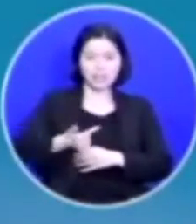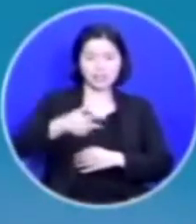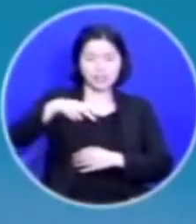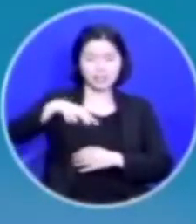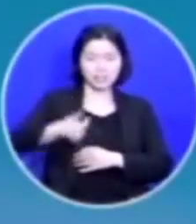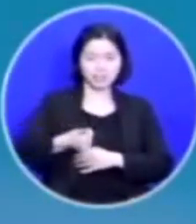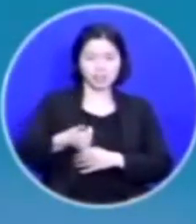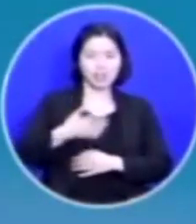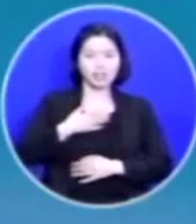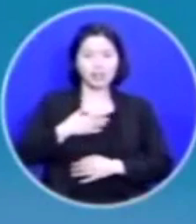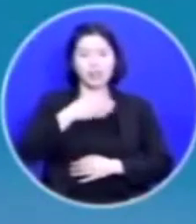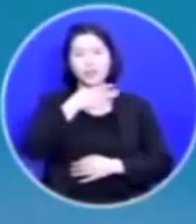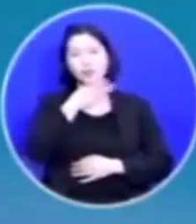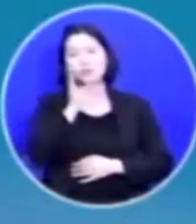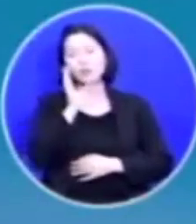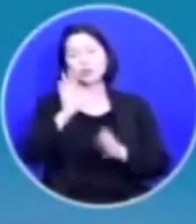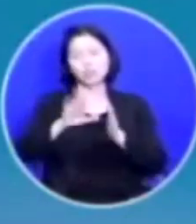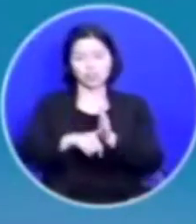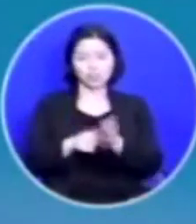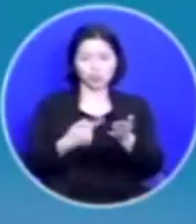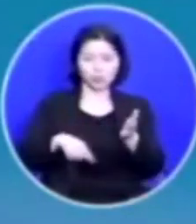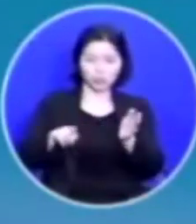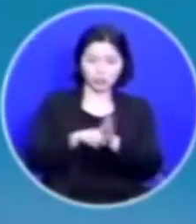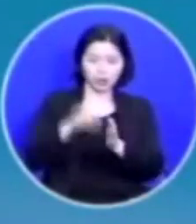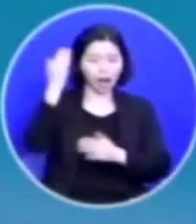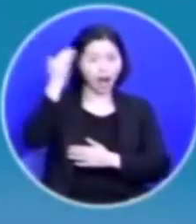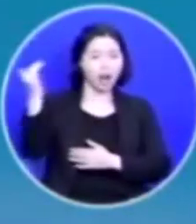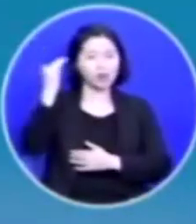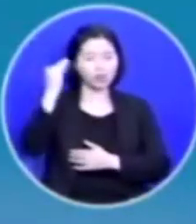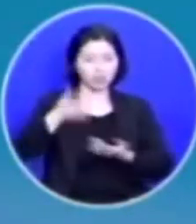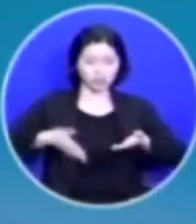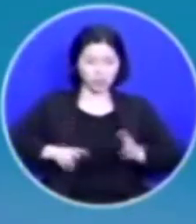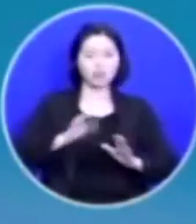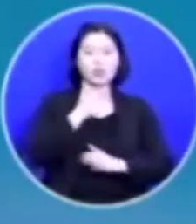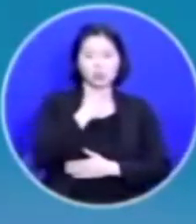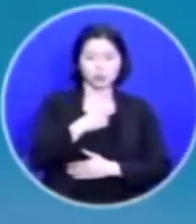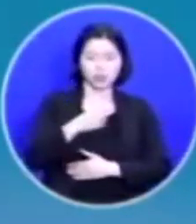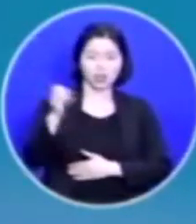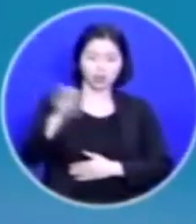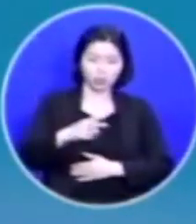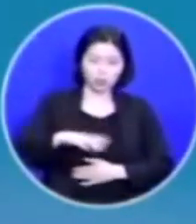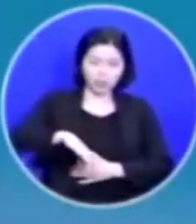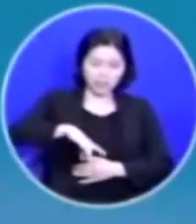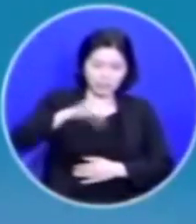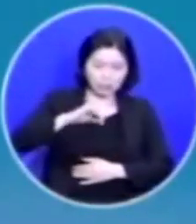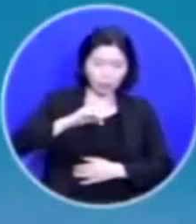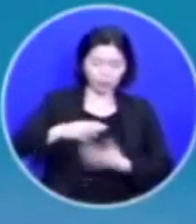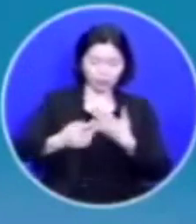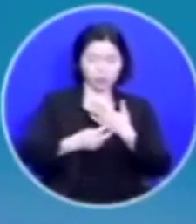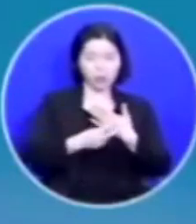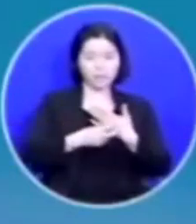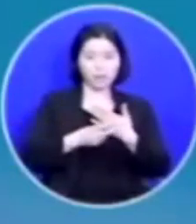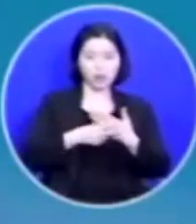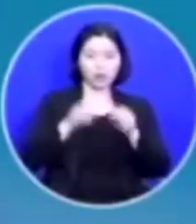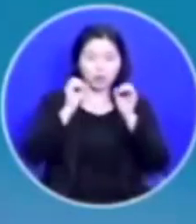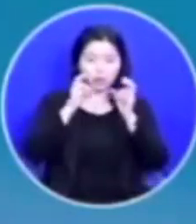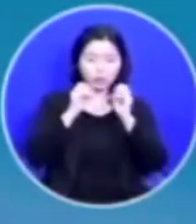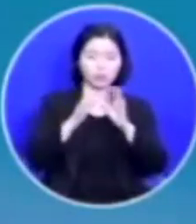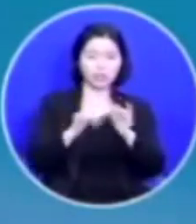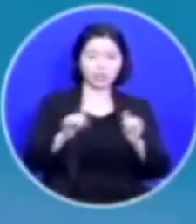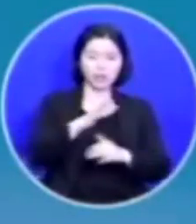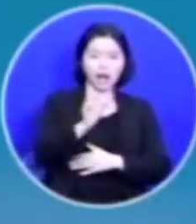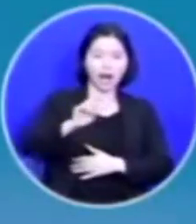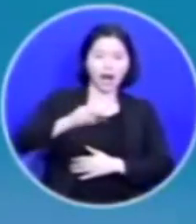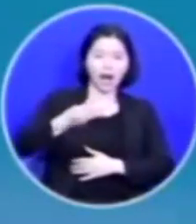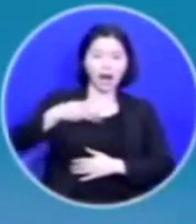땅에 다시 태어나고 싶다 그렇게 썼어요 최초의 의료선교사였던 알렌 선교사는 조선은 늙음과